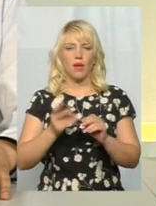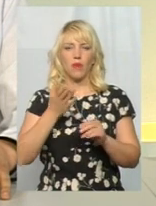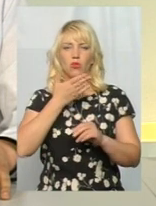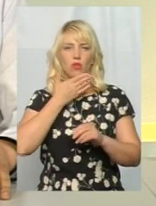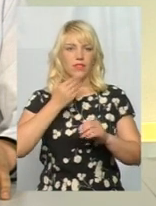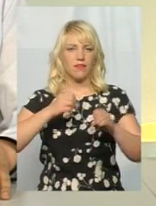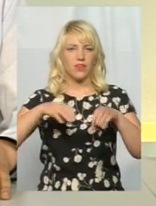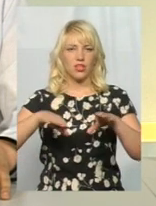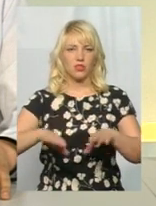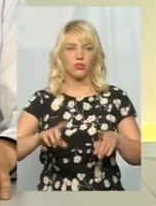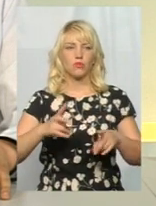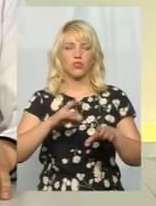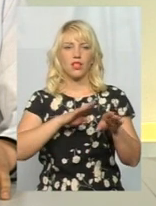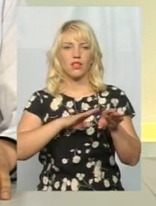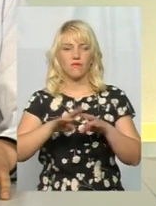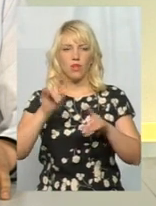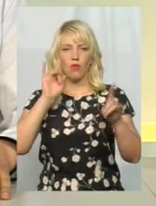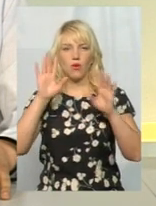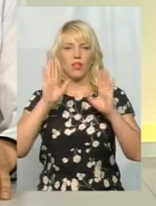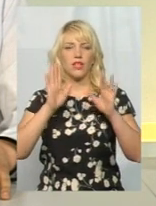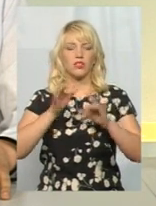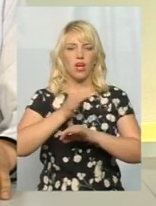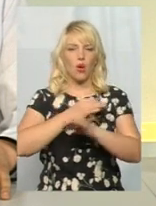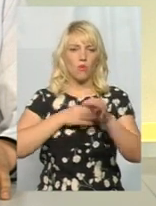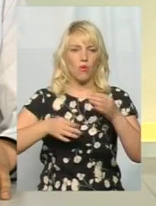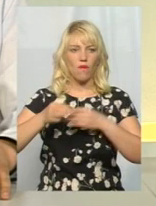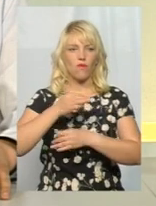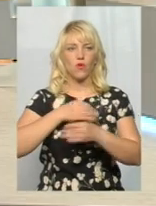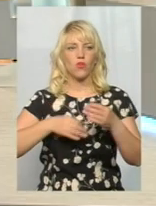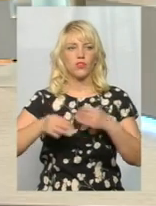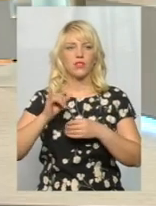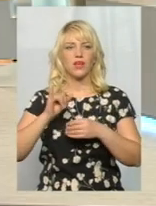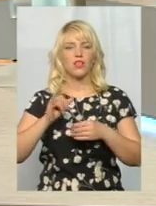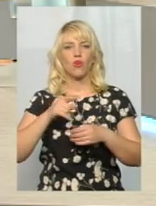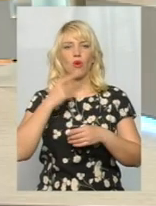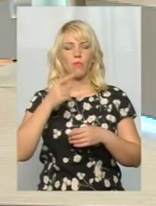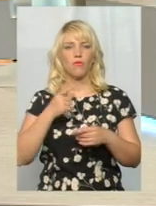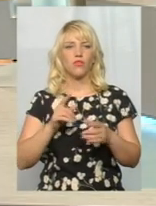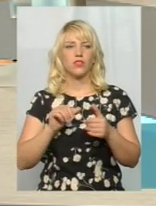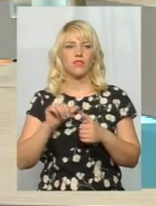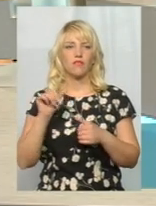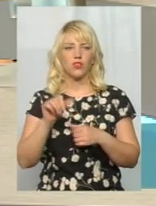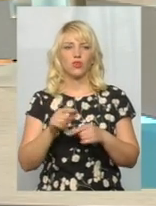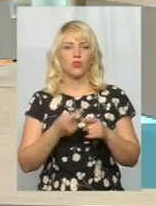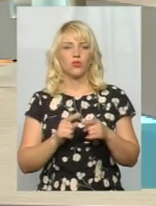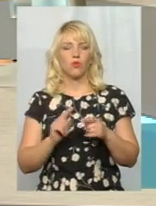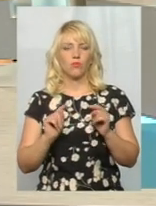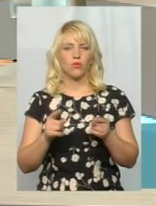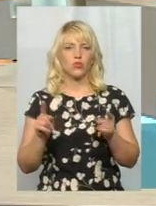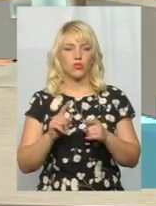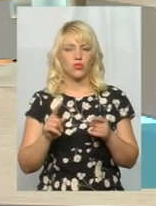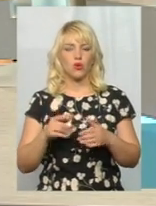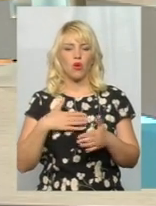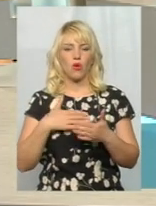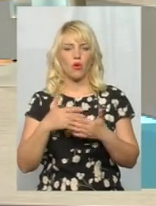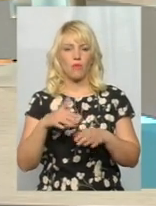на рівні популізму лише обговорюється і обговорюється виключно тому, що громадськість, сільські голови активні,